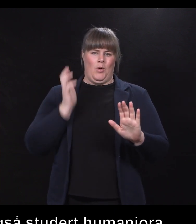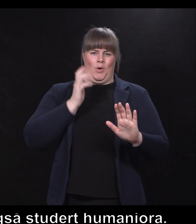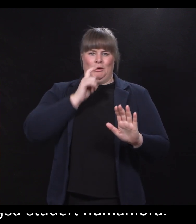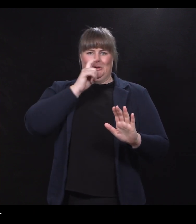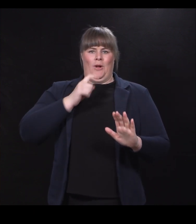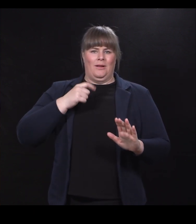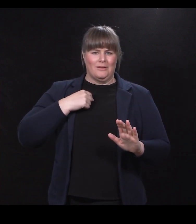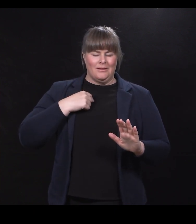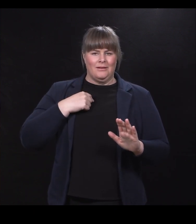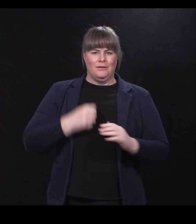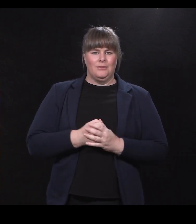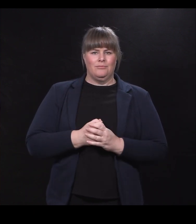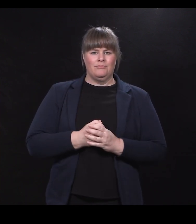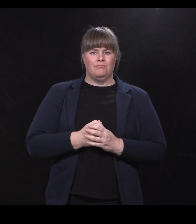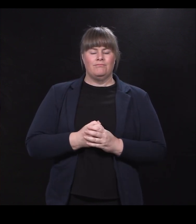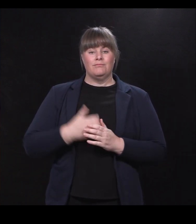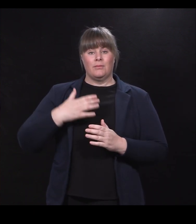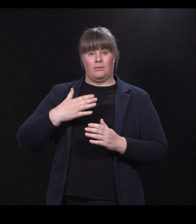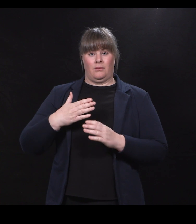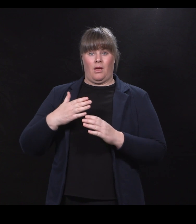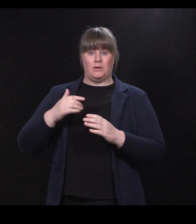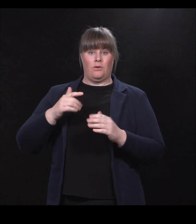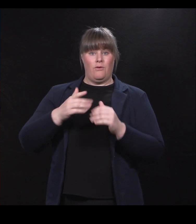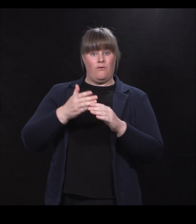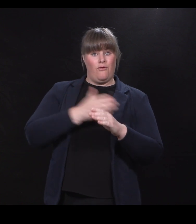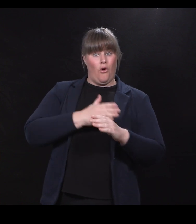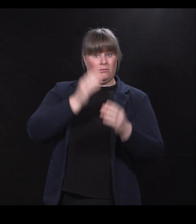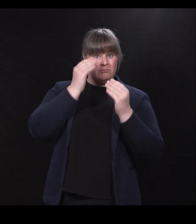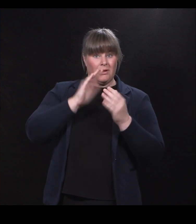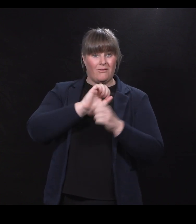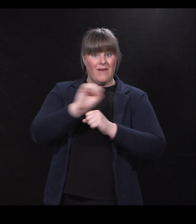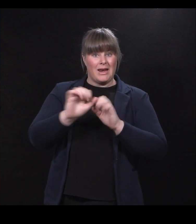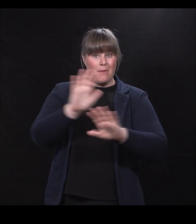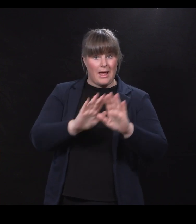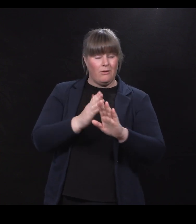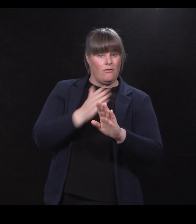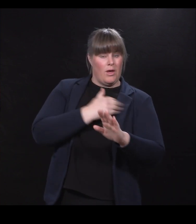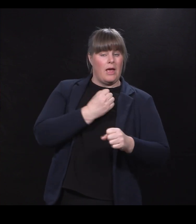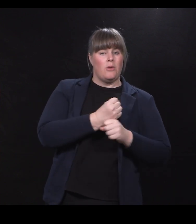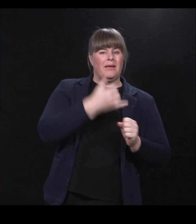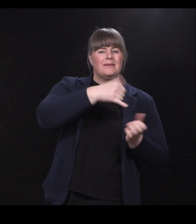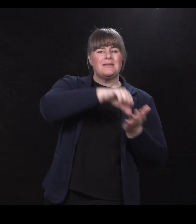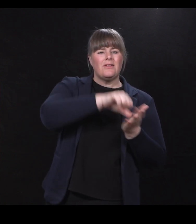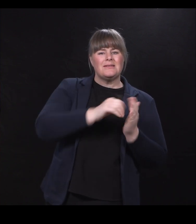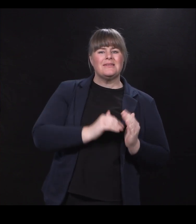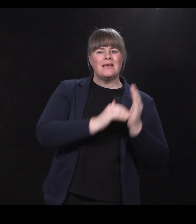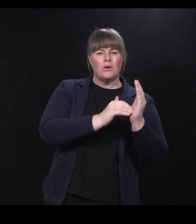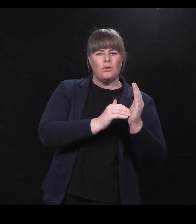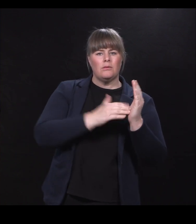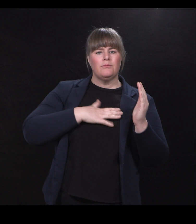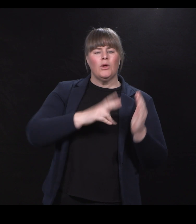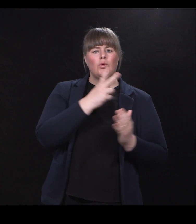Når jeg hadde min bakgrunn før jeg utdannet meg til å bli vernepleier, så jobbet jeg i stiftelsen Signo. Det er en tospråklig